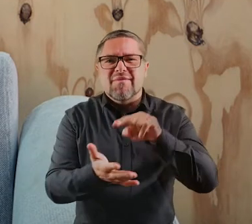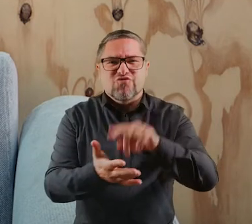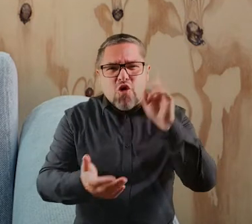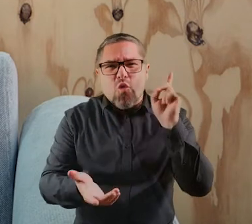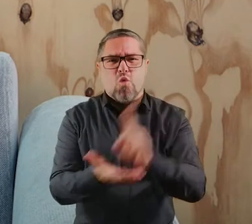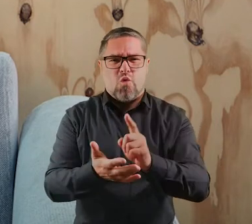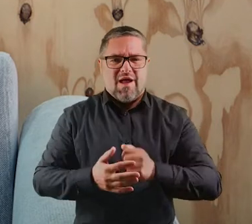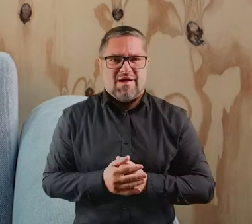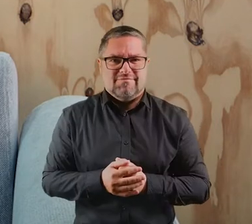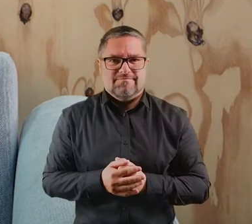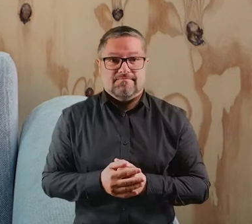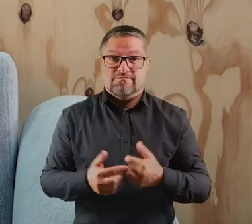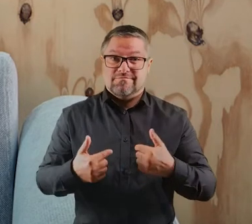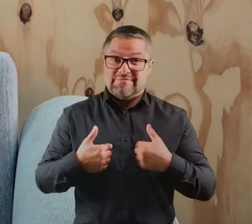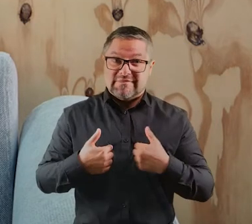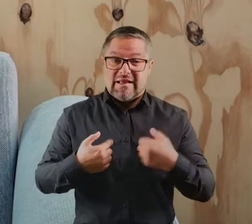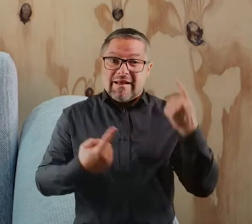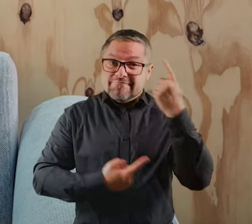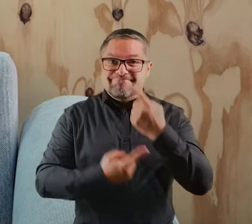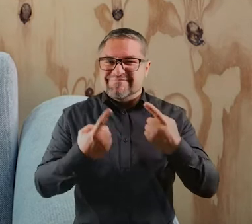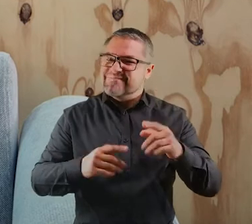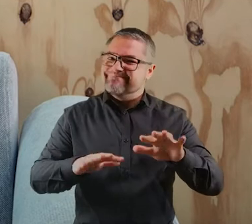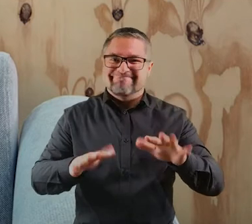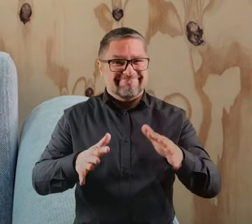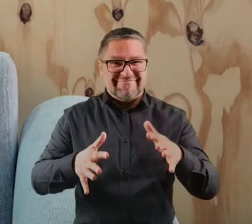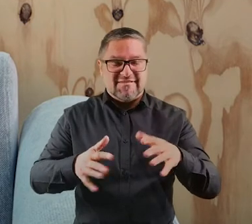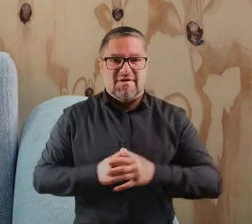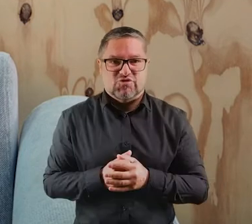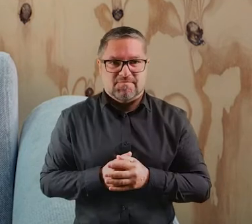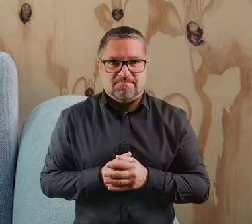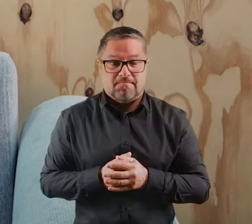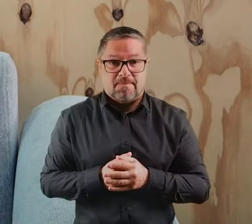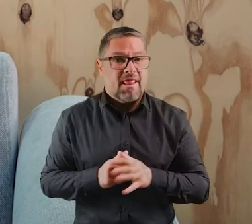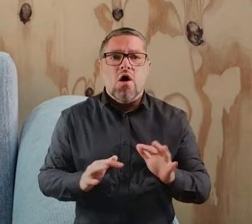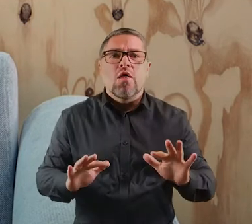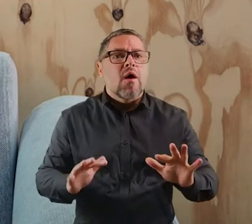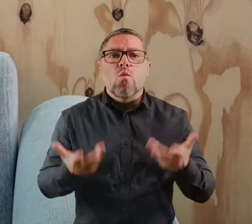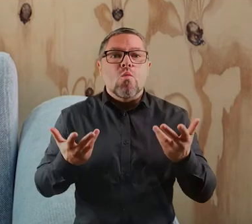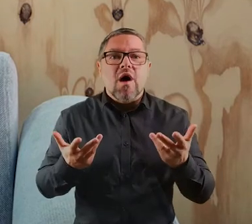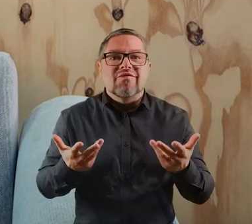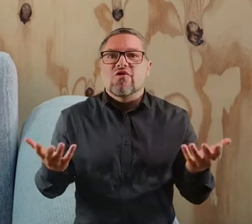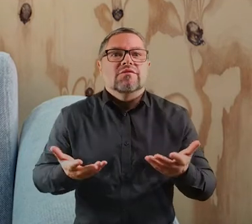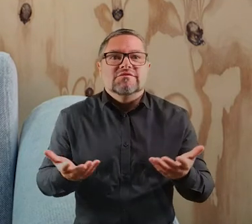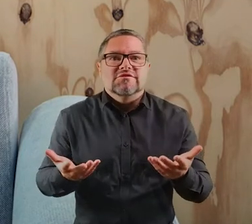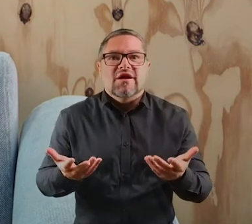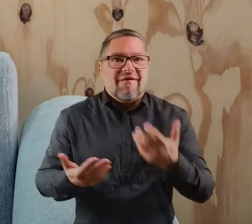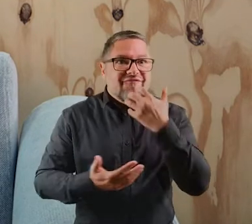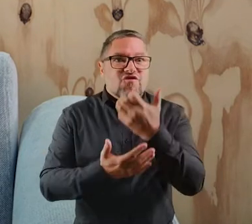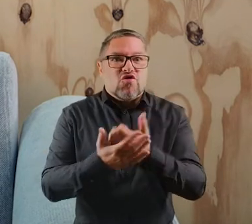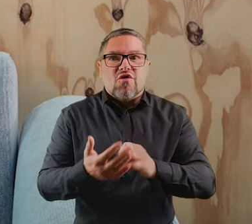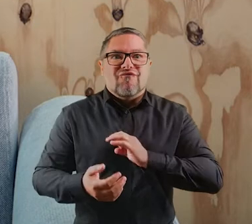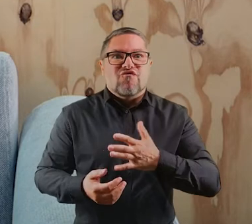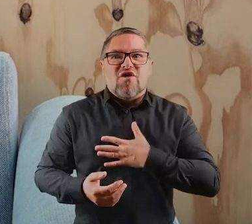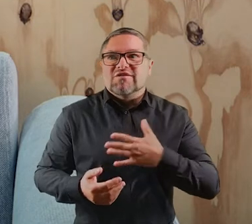że pewnie to się sprawdzi. W moim poczuciu niekoniecznie. Ponieważ najłatwiej jest wtedy, kiedy